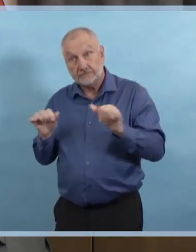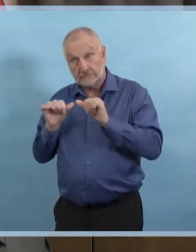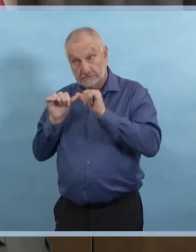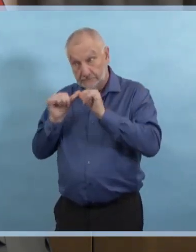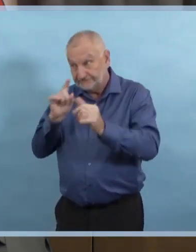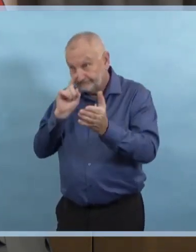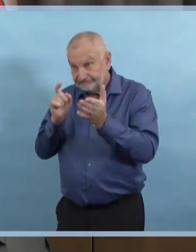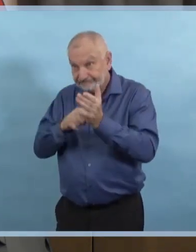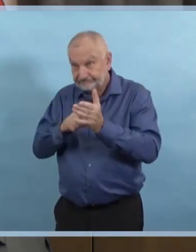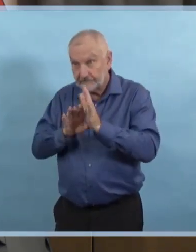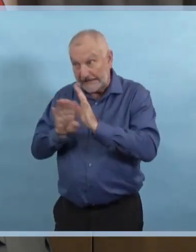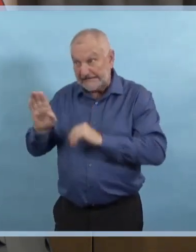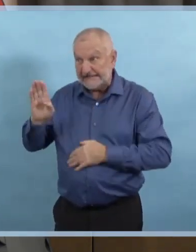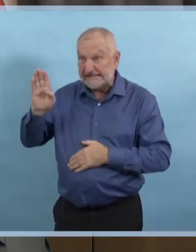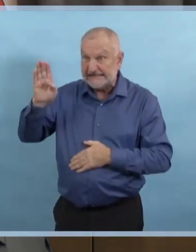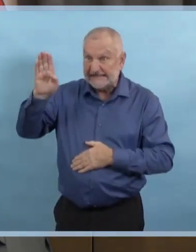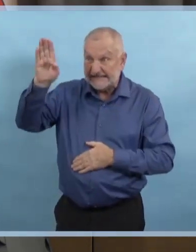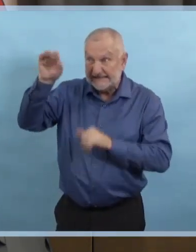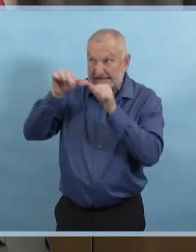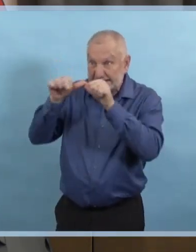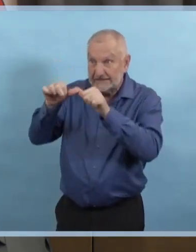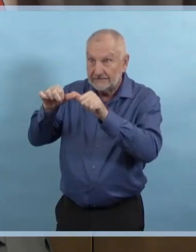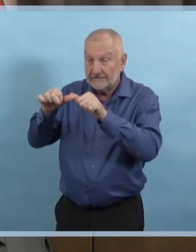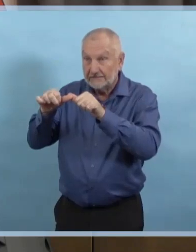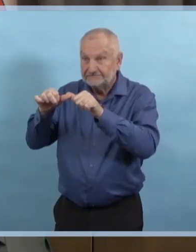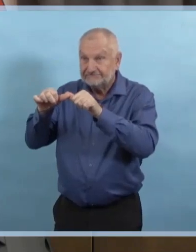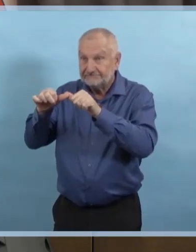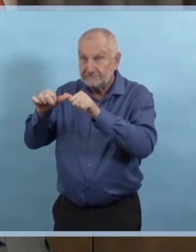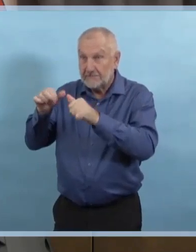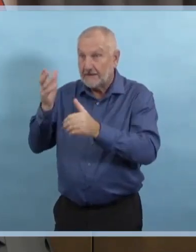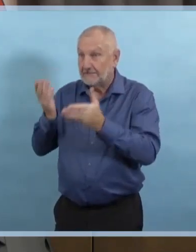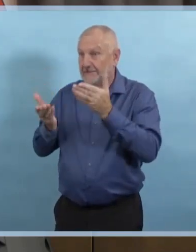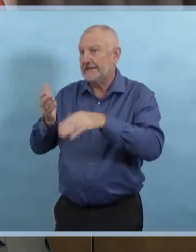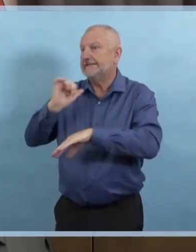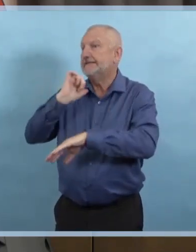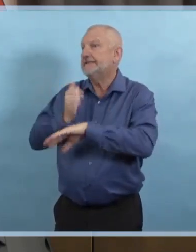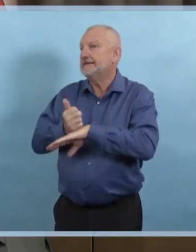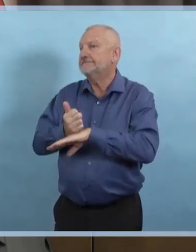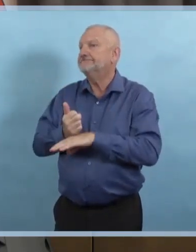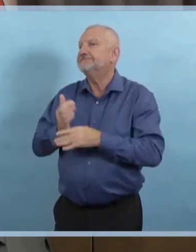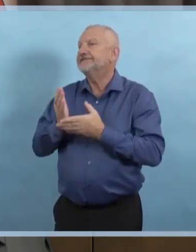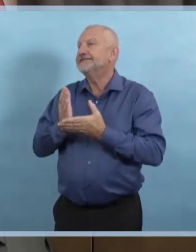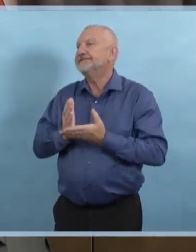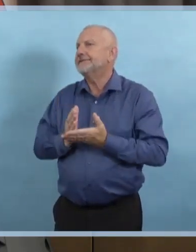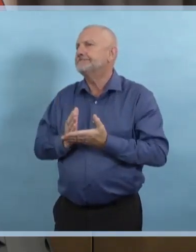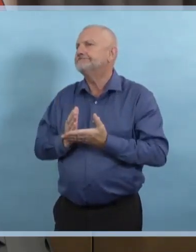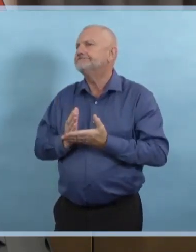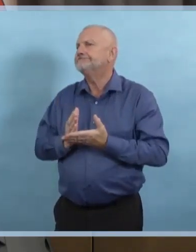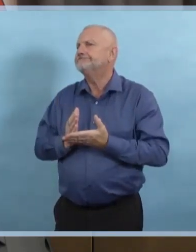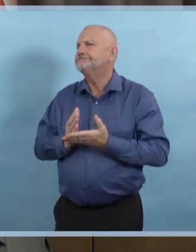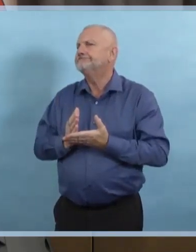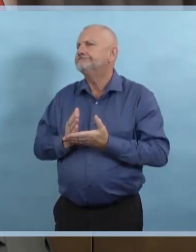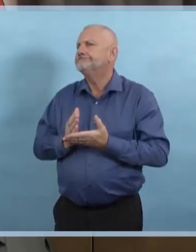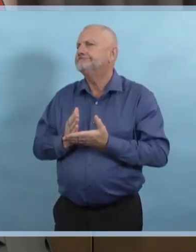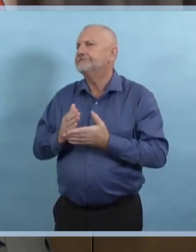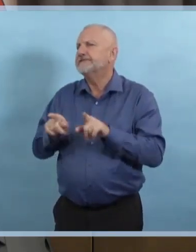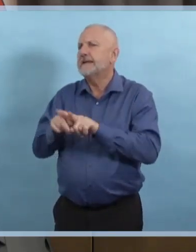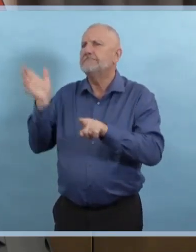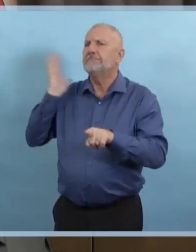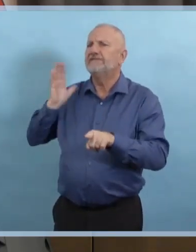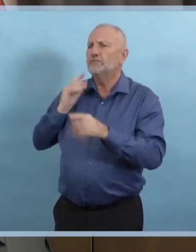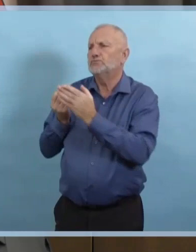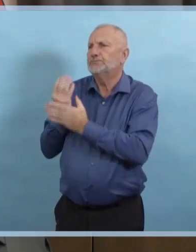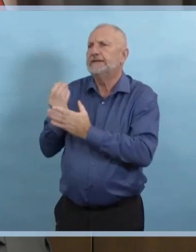mesures que nous avons prises au printemps en ce qui concerne le personnel, le redéploiement personnel pour que nous ayons une